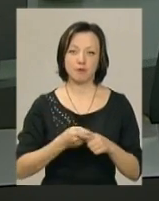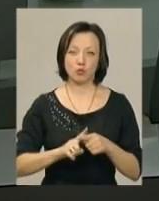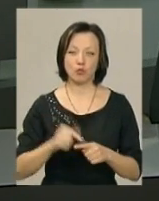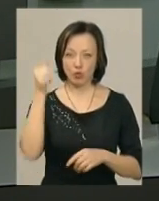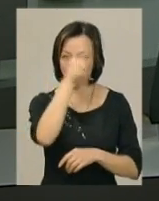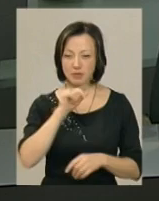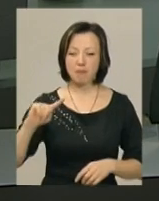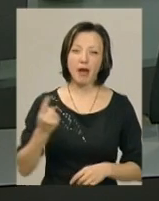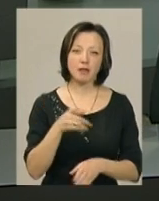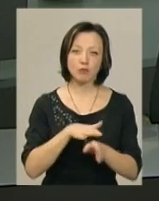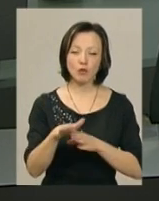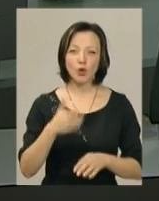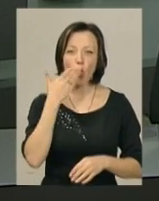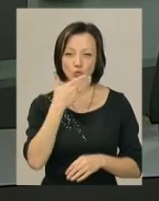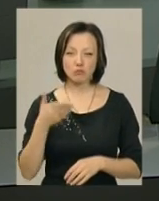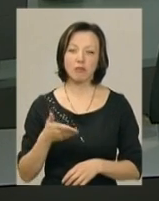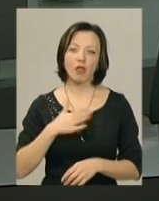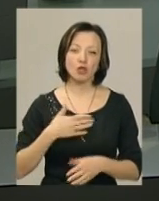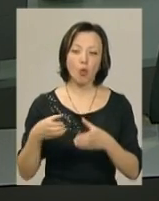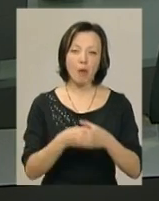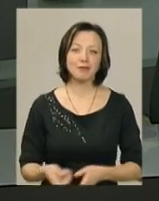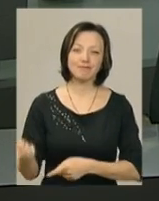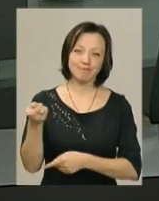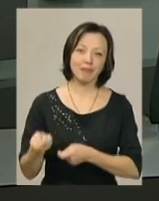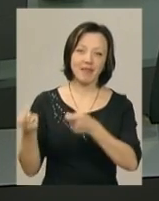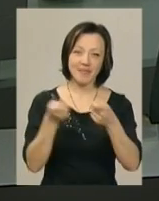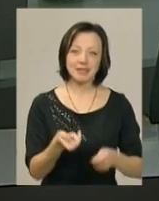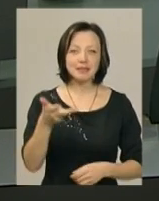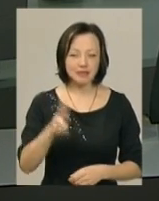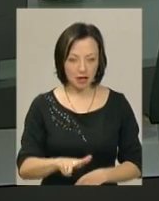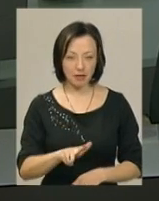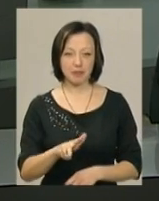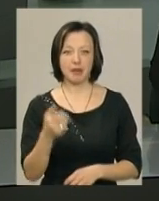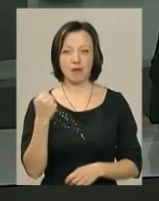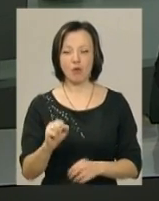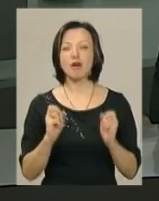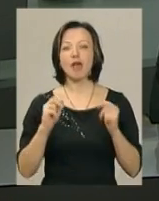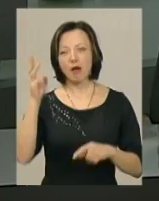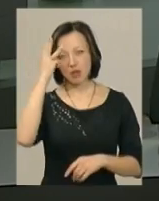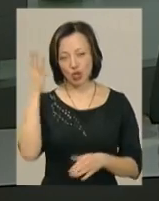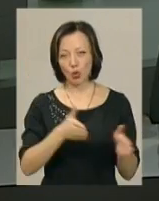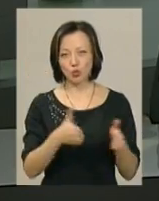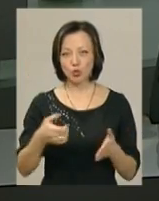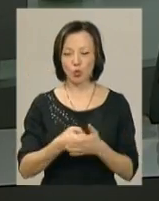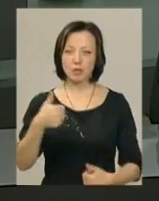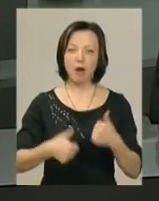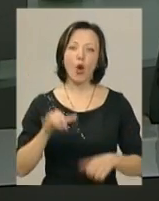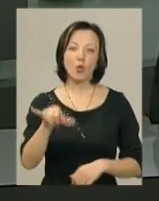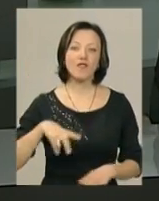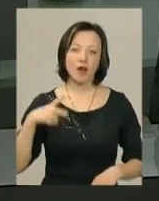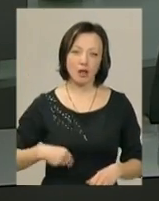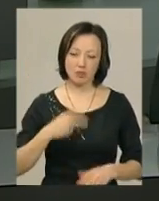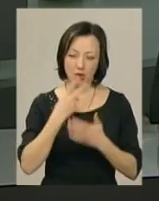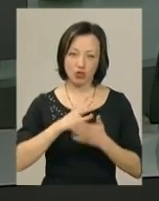Перший, нагадаю, відбувся в Ужгороді. Звідти наші команди повернулися з трьома перемогами. Як хмельницьани готуються до змагання у Франції,